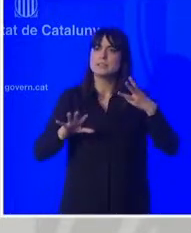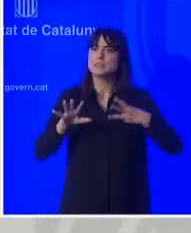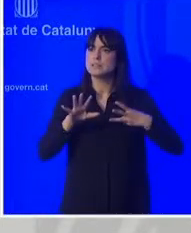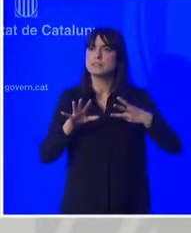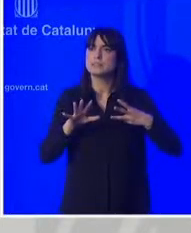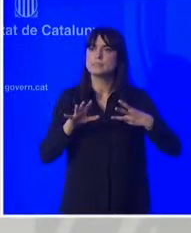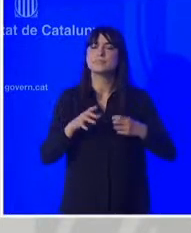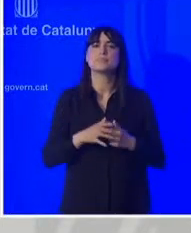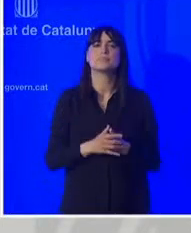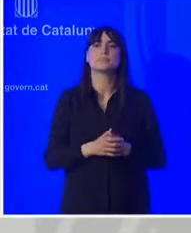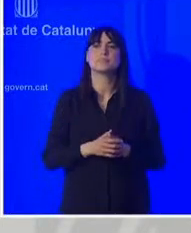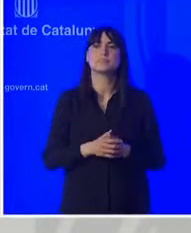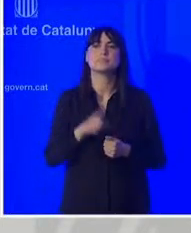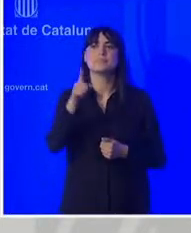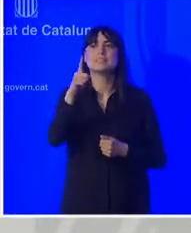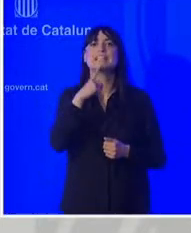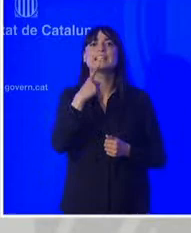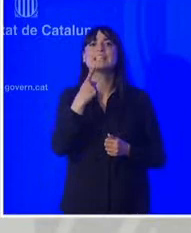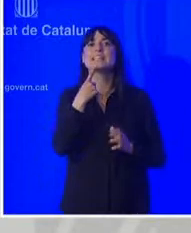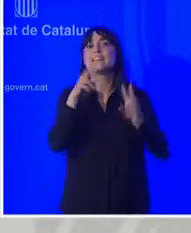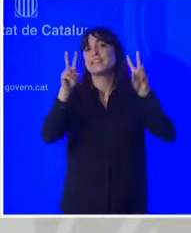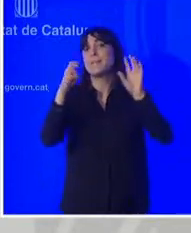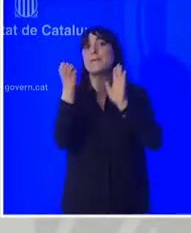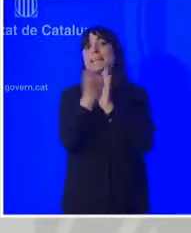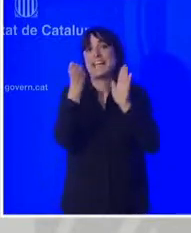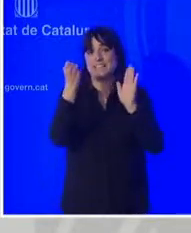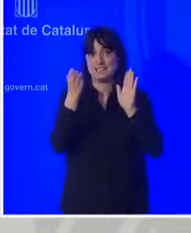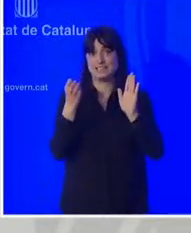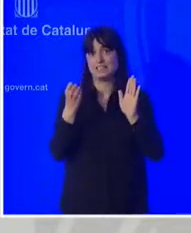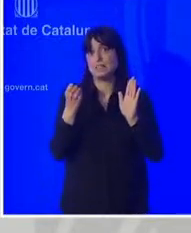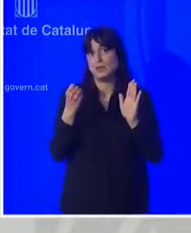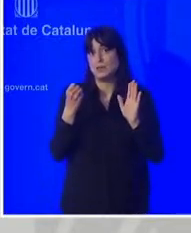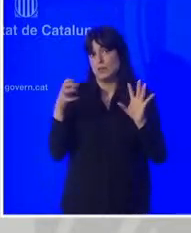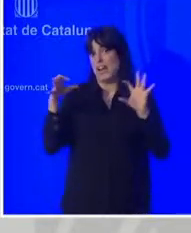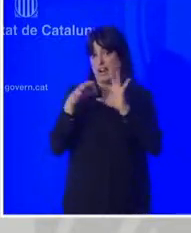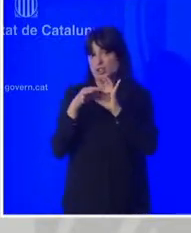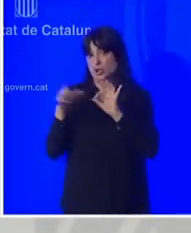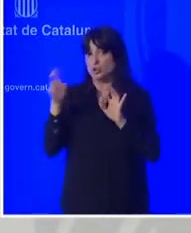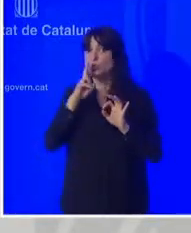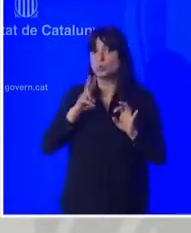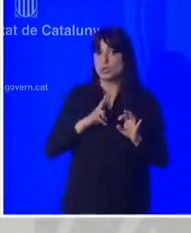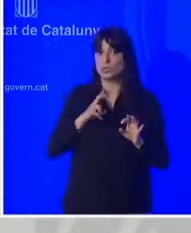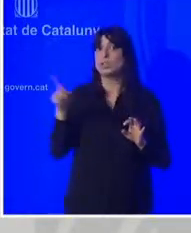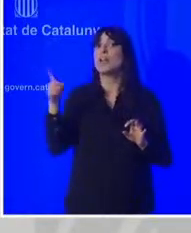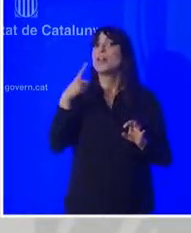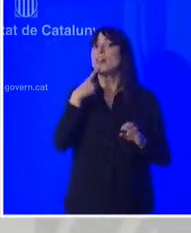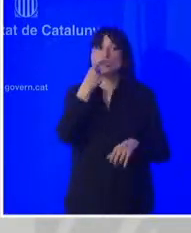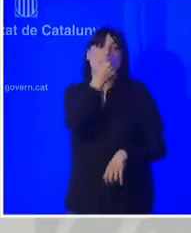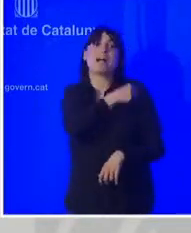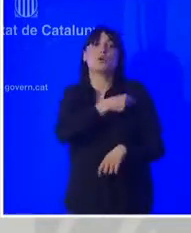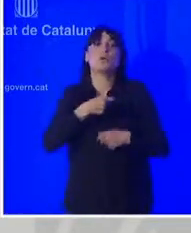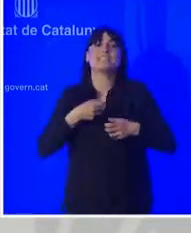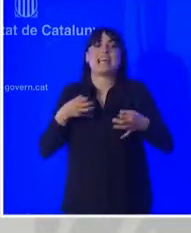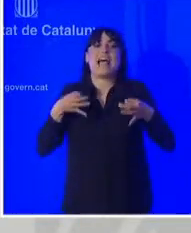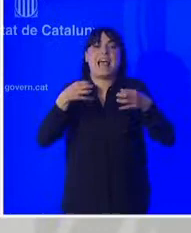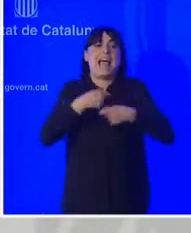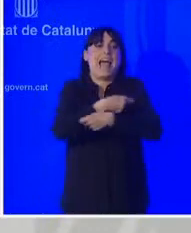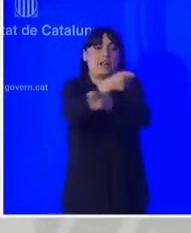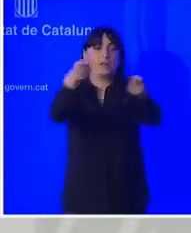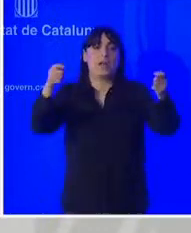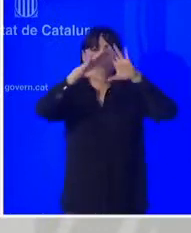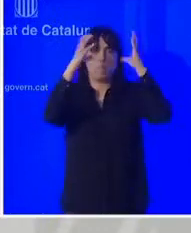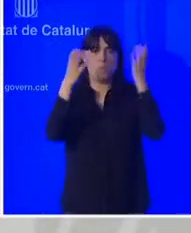l'alliberament de les patents precisament en relació al que deia ara vostè ara que les vacunes arribin a tot el món cosa que és evident que no estan arribant i que la